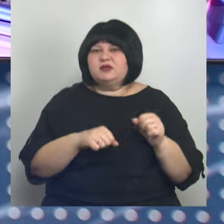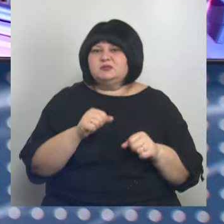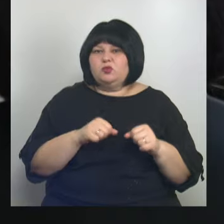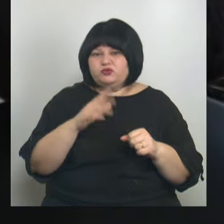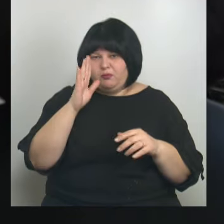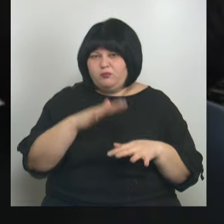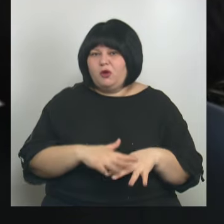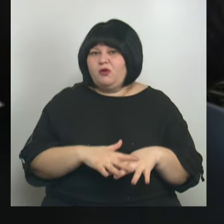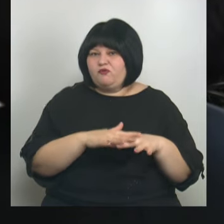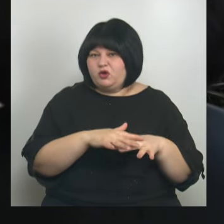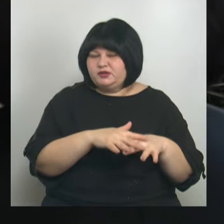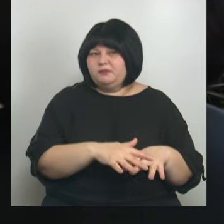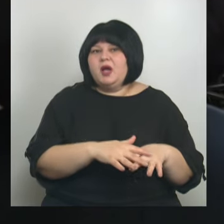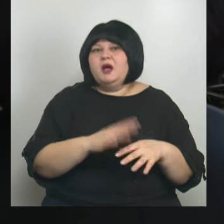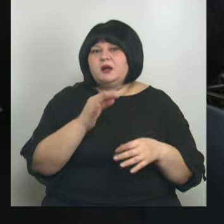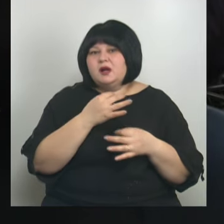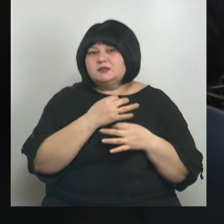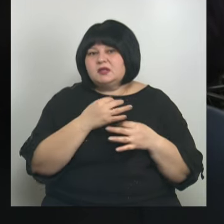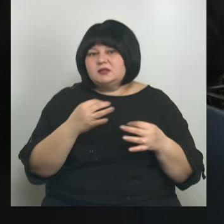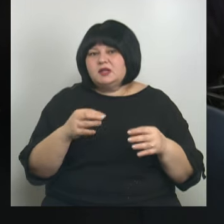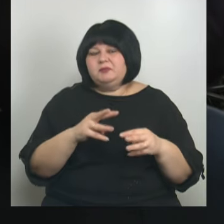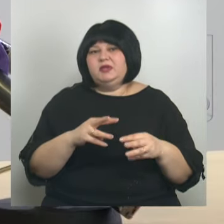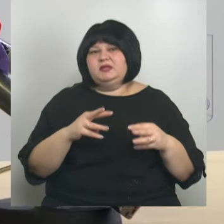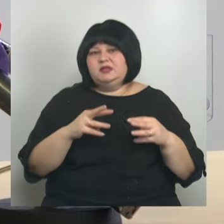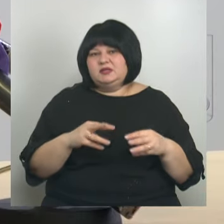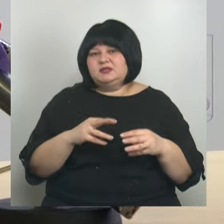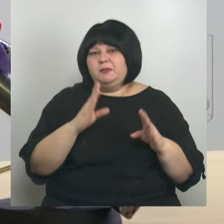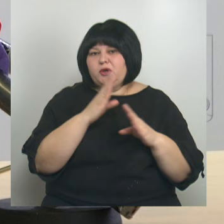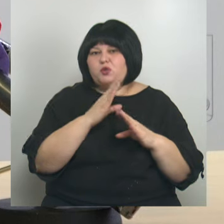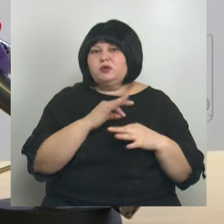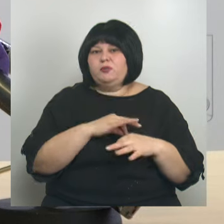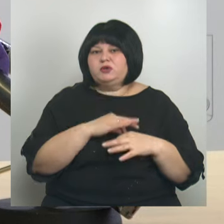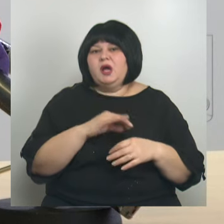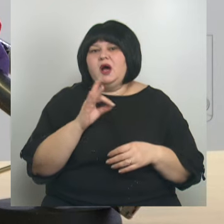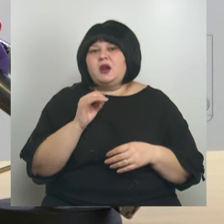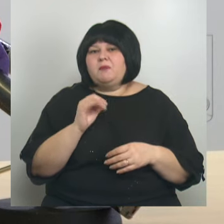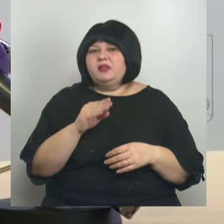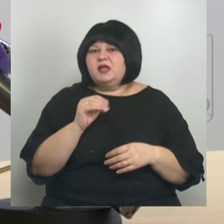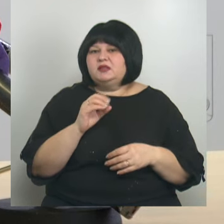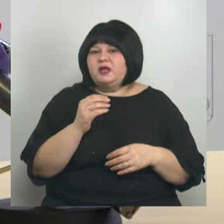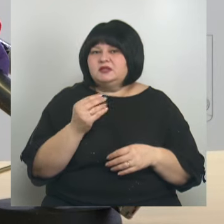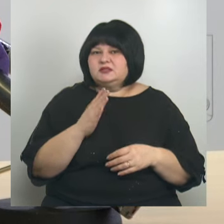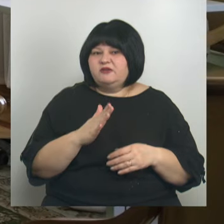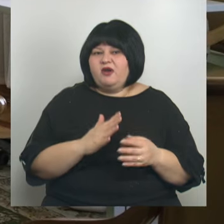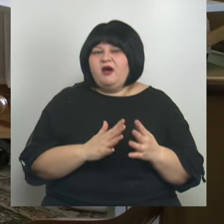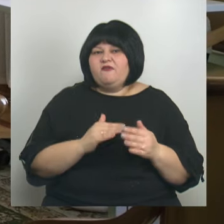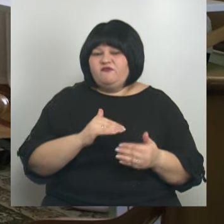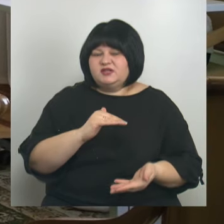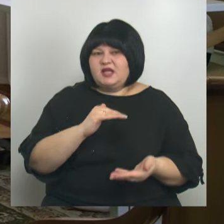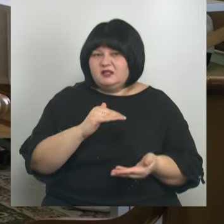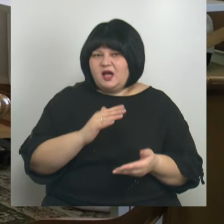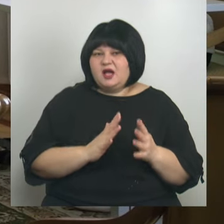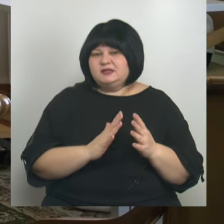половодьем. Как отметил на брифинге министр природопользования области Роман Татаринцев, высота снежного покрова и